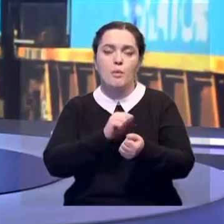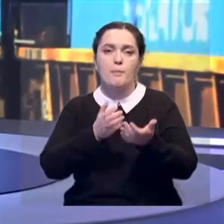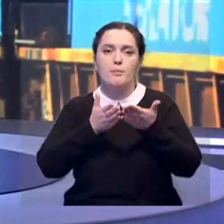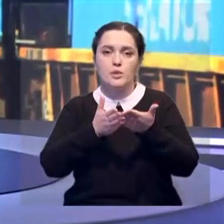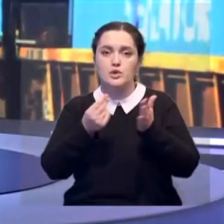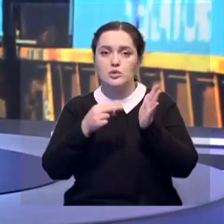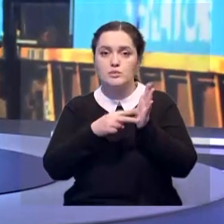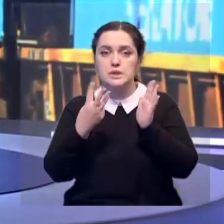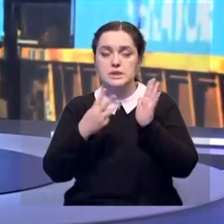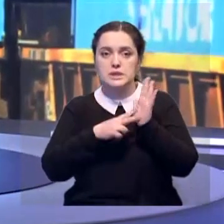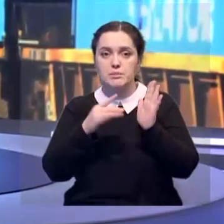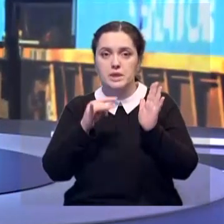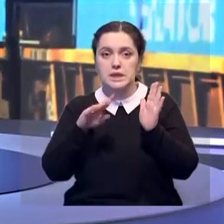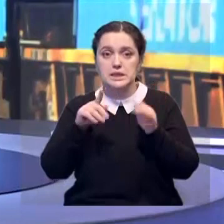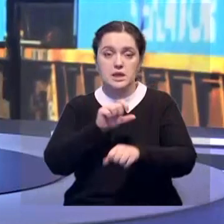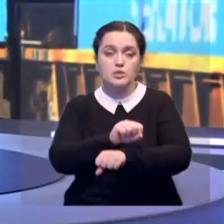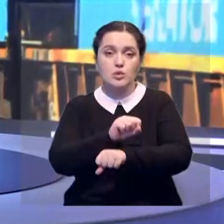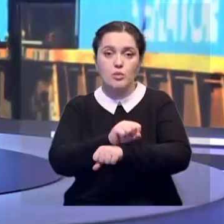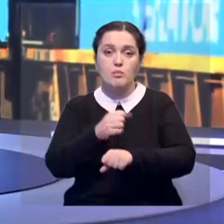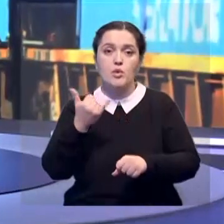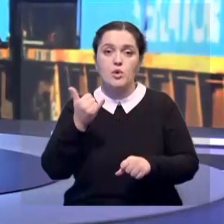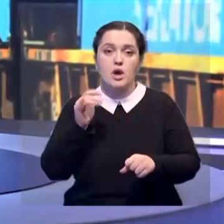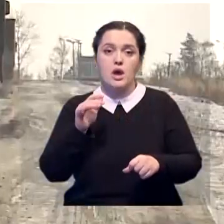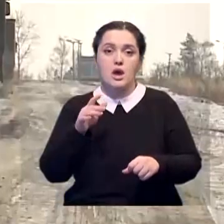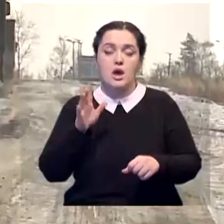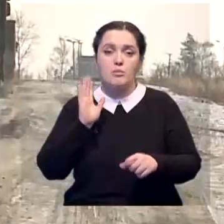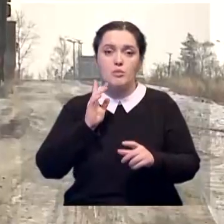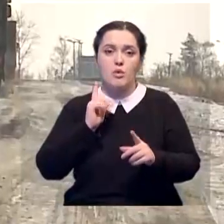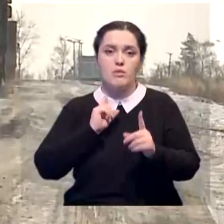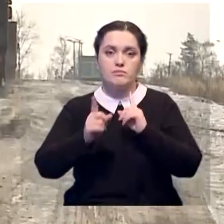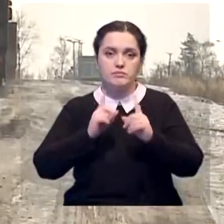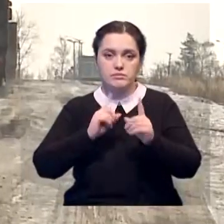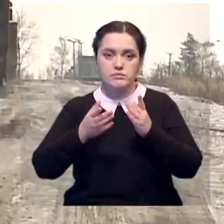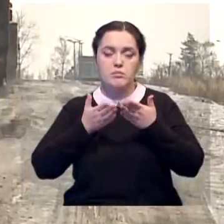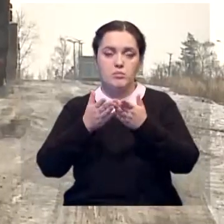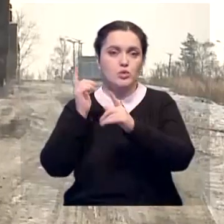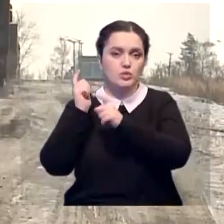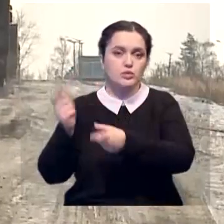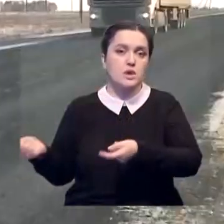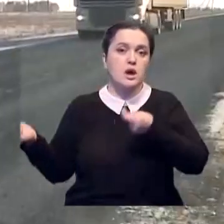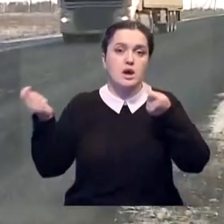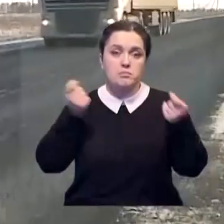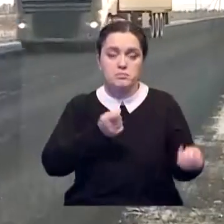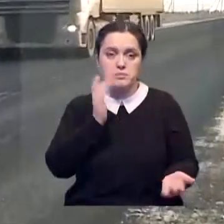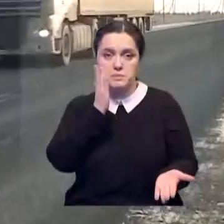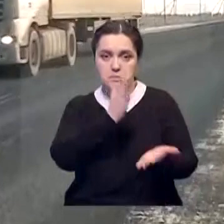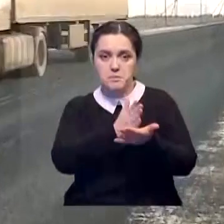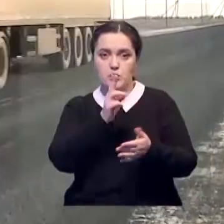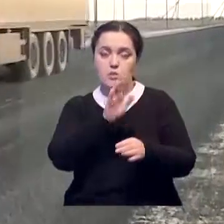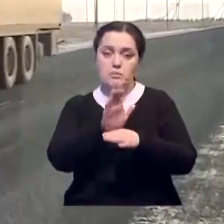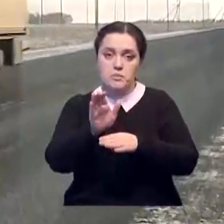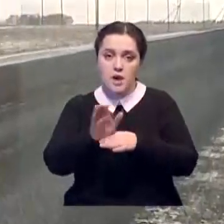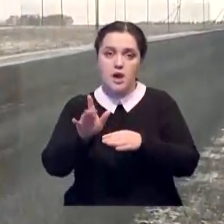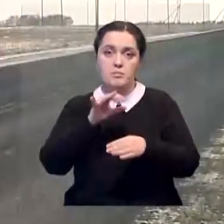миллиардов тенге. Запуск современного комплекса позволит расширить транспортный поток и доставлять грузы от производителя к